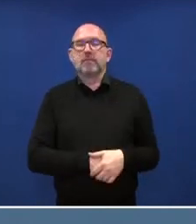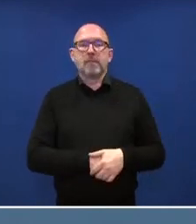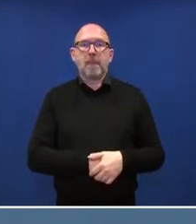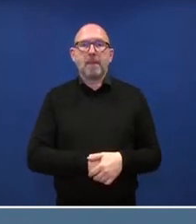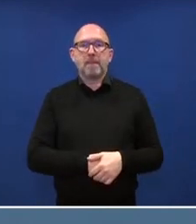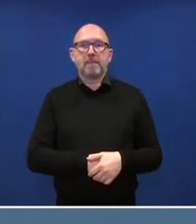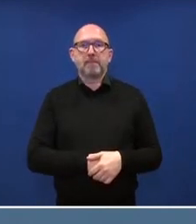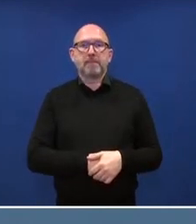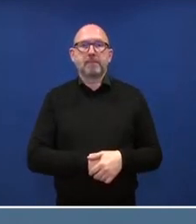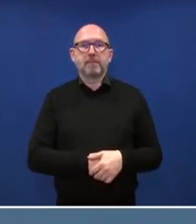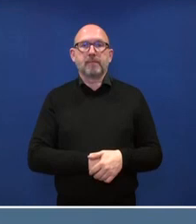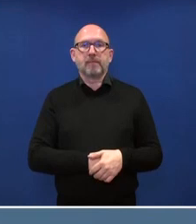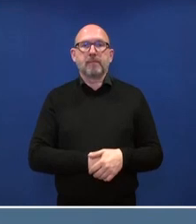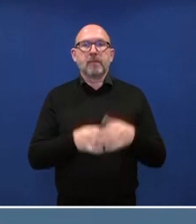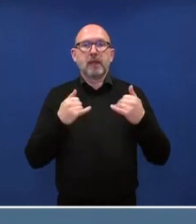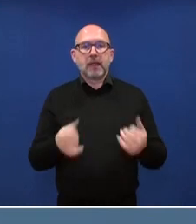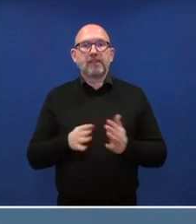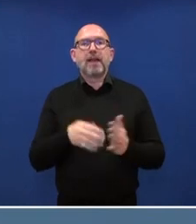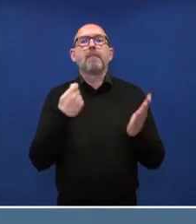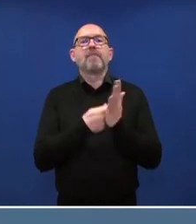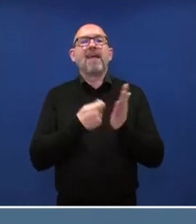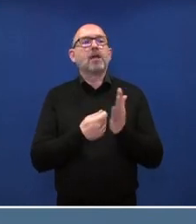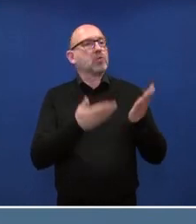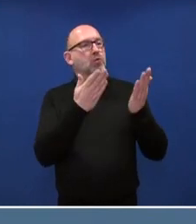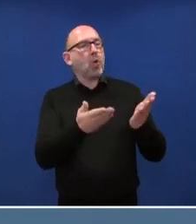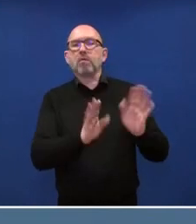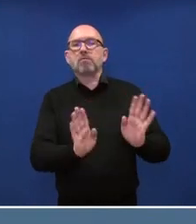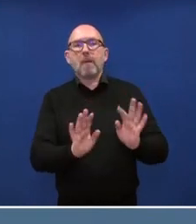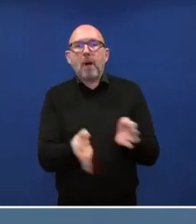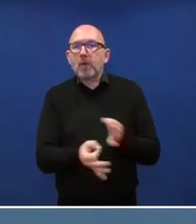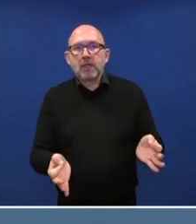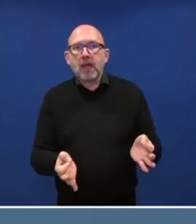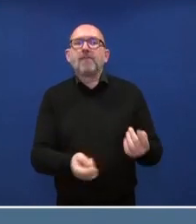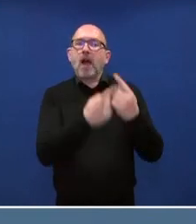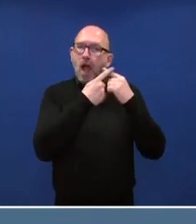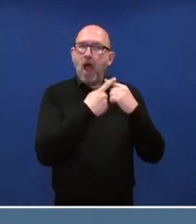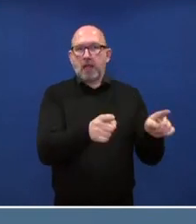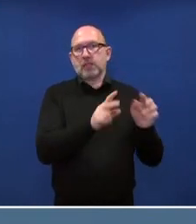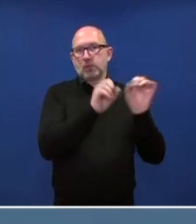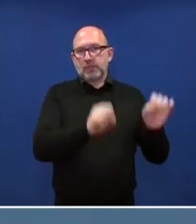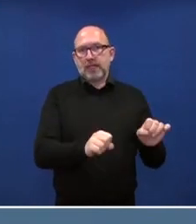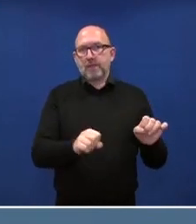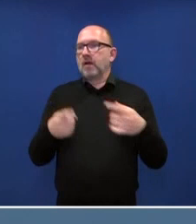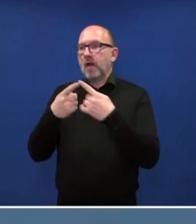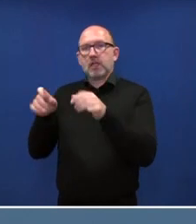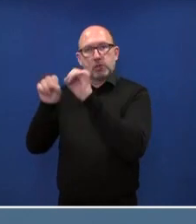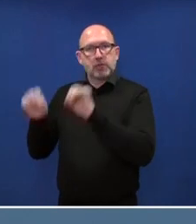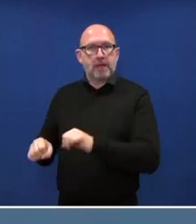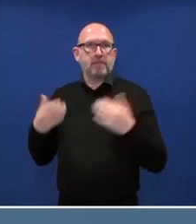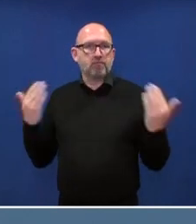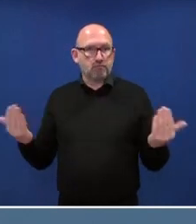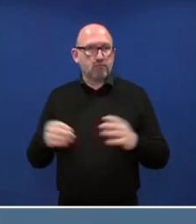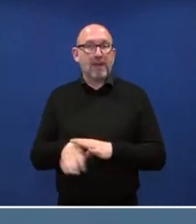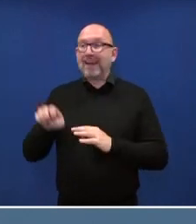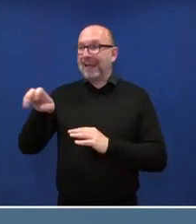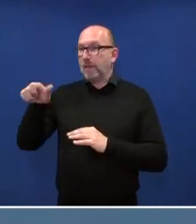keine Bewertung da reinbringen, sondern da sind einfach zwei unterschiedliche Systeme. Das eine läuft über